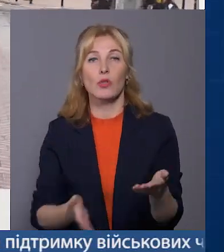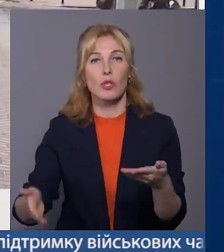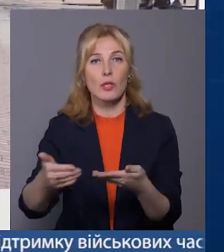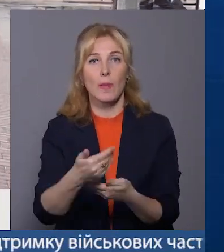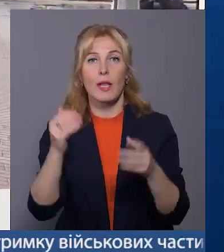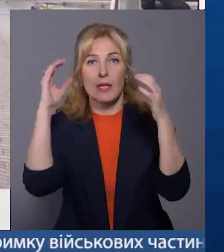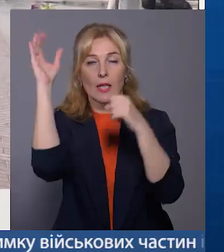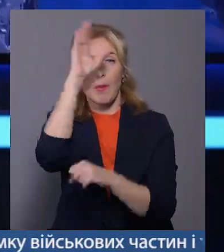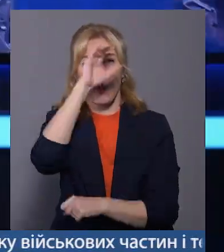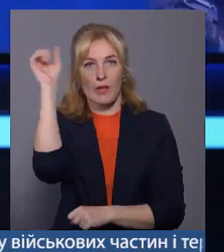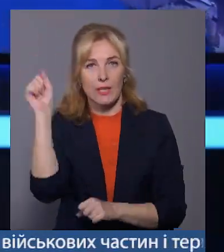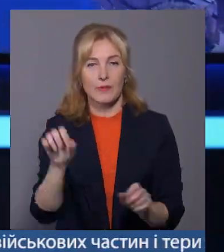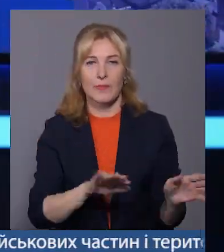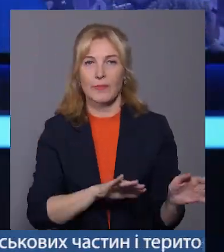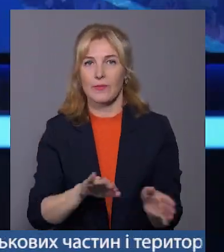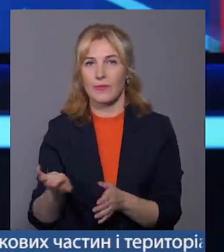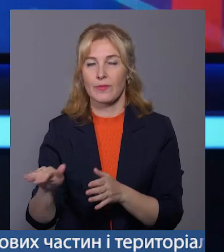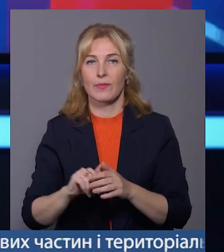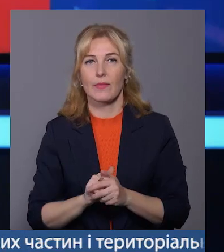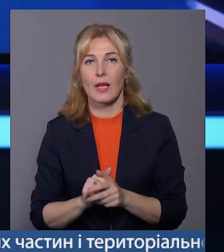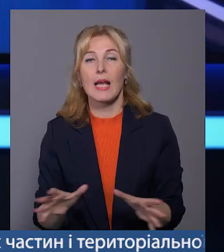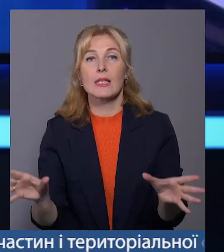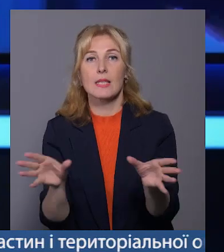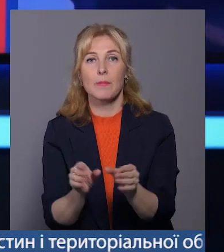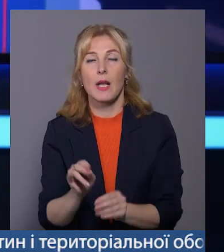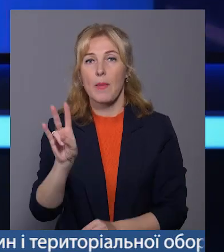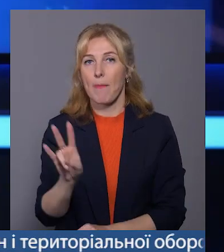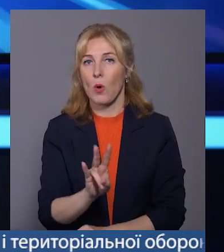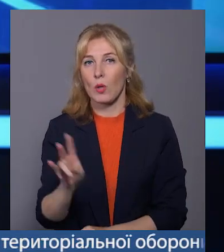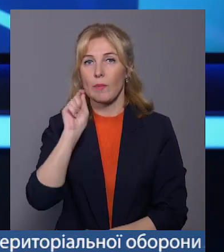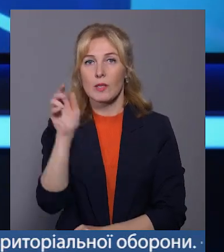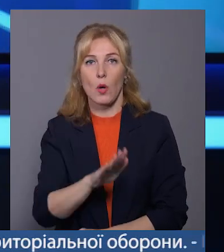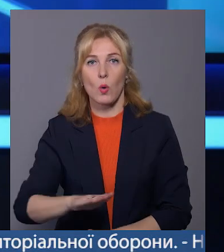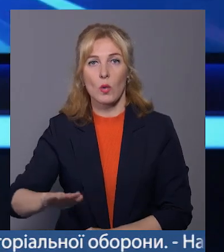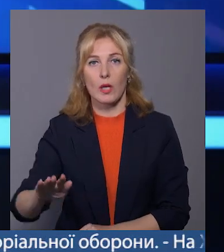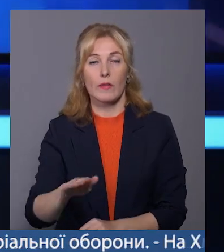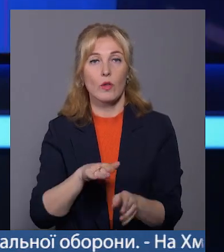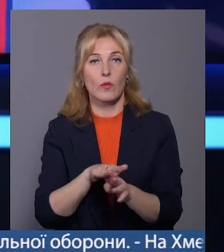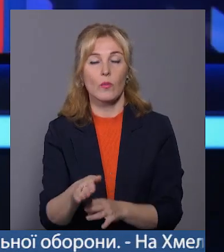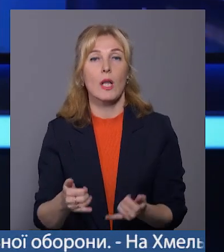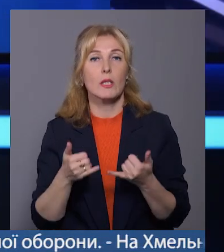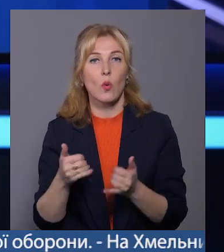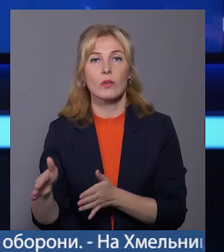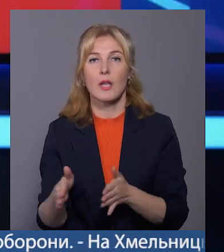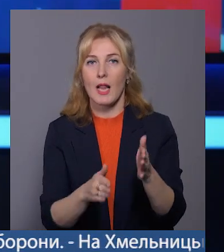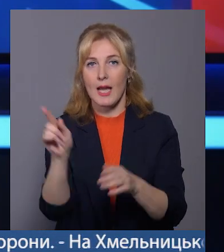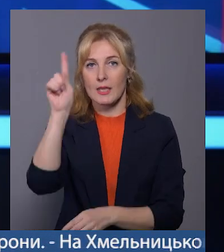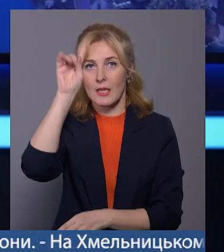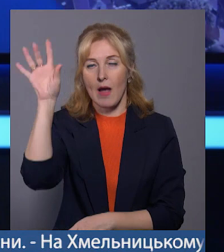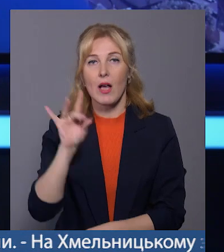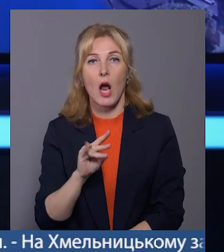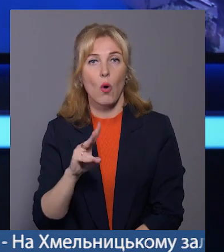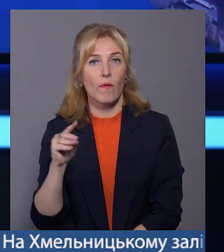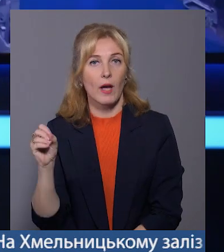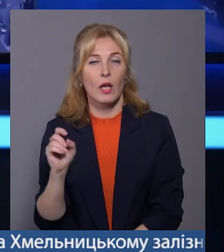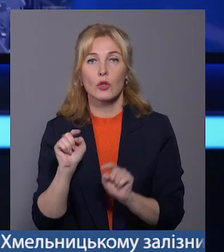тепловізор. Спільна молитва за Україну та військо відбулася сьогодні на Алеї Слави у Раковому.